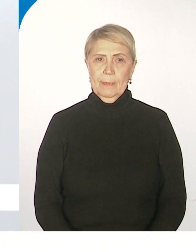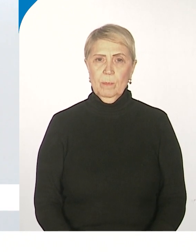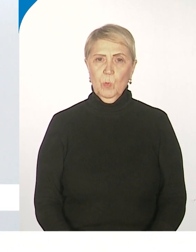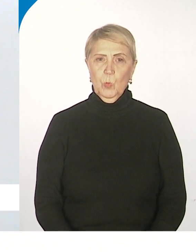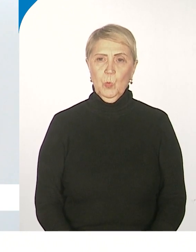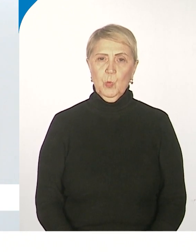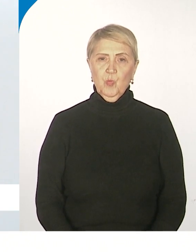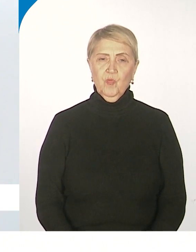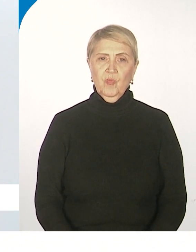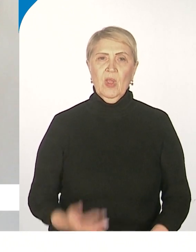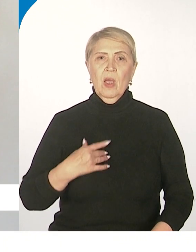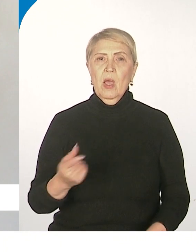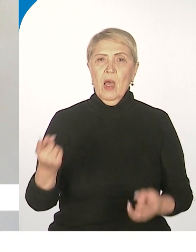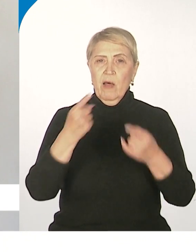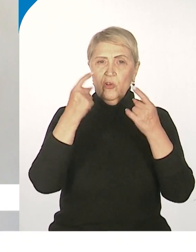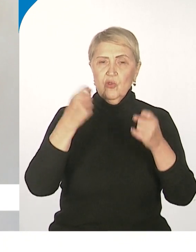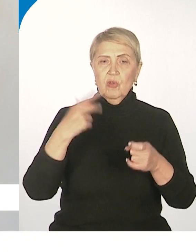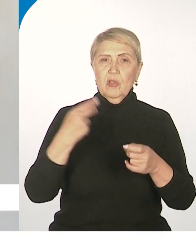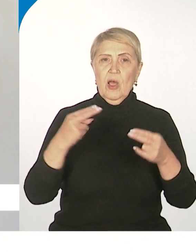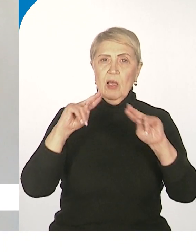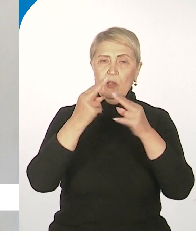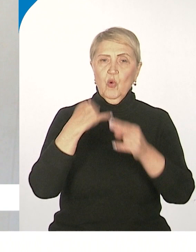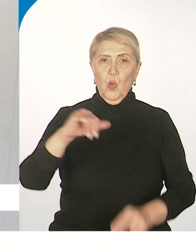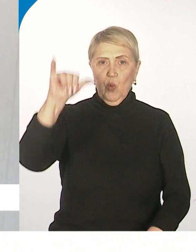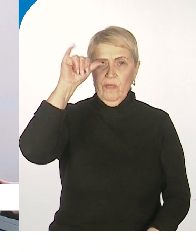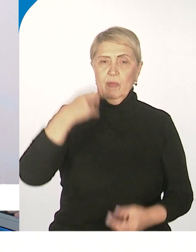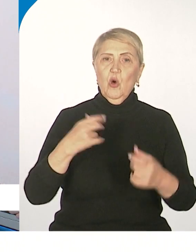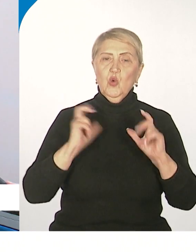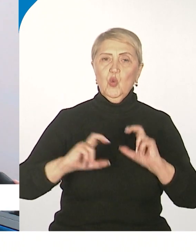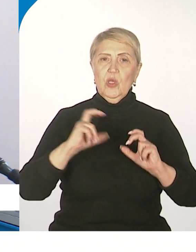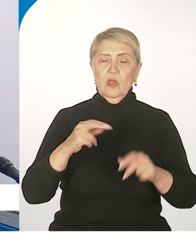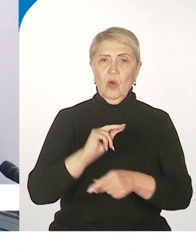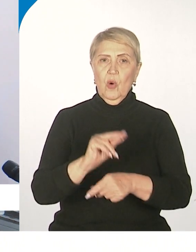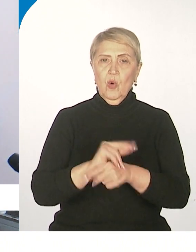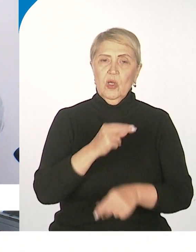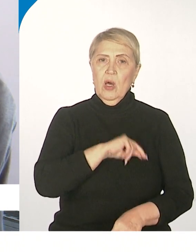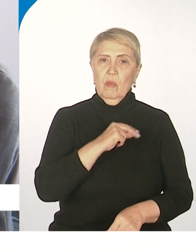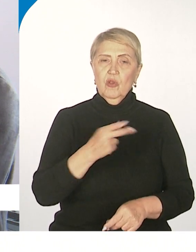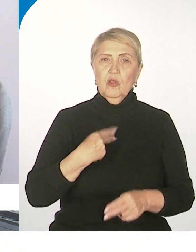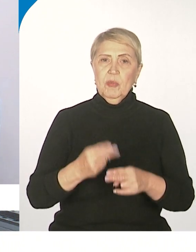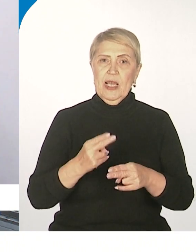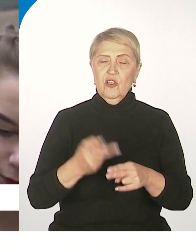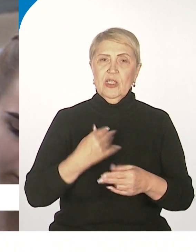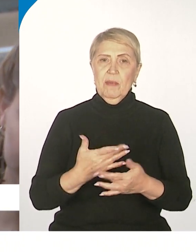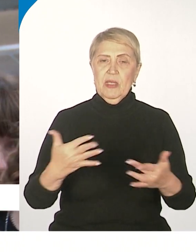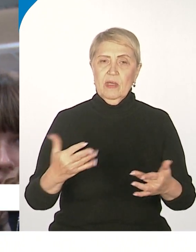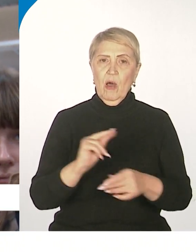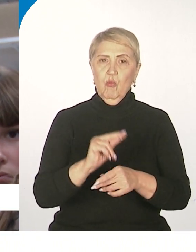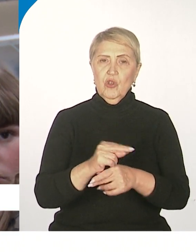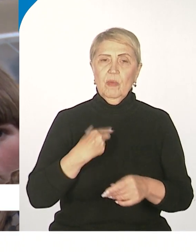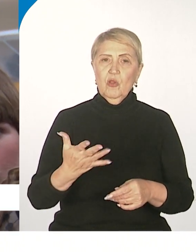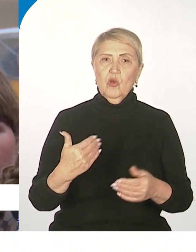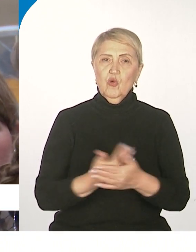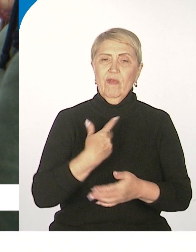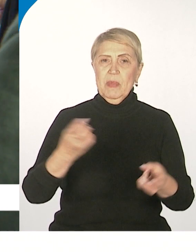-технологическом центре Тихоокеанского государственного университета студенты учатся работать с металлическими изделиями. Обучаясь основам работы на